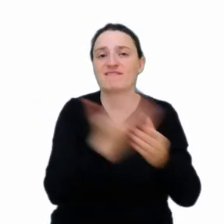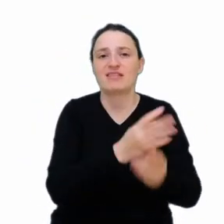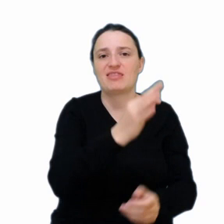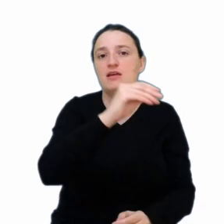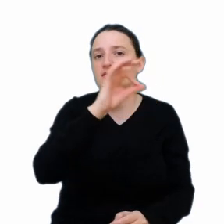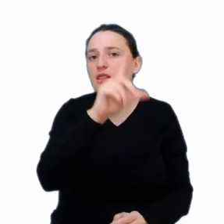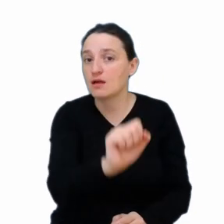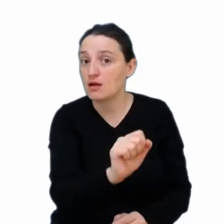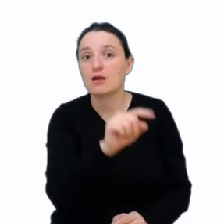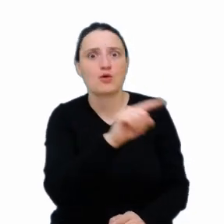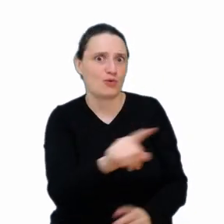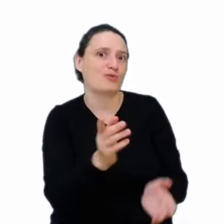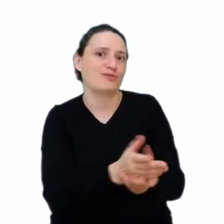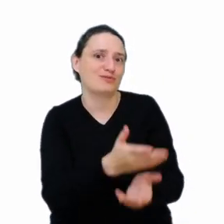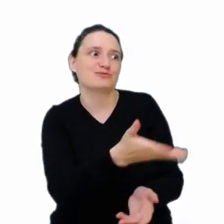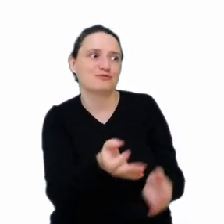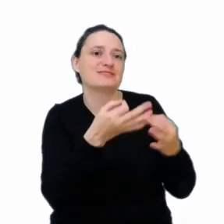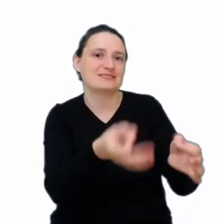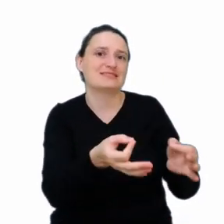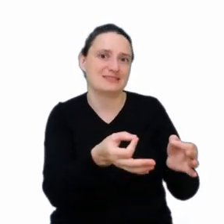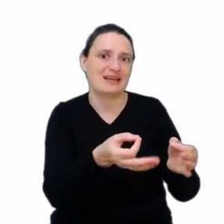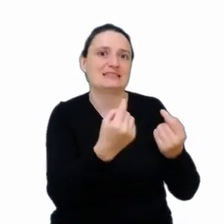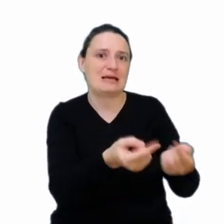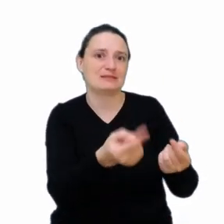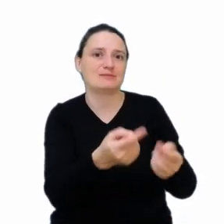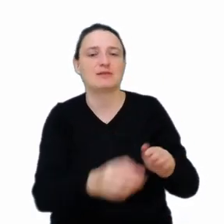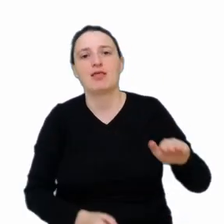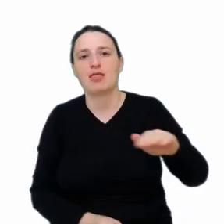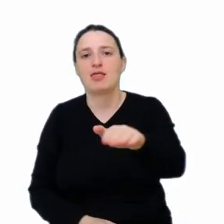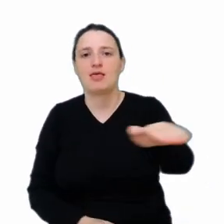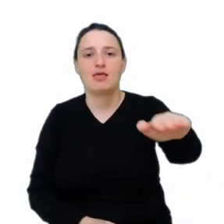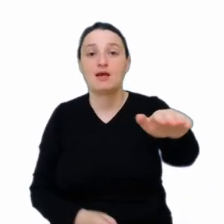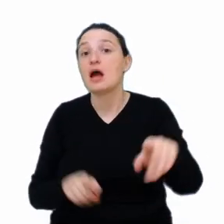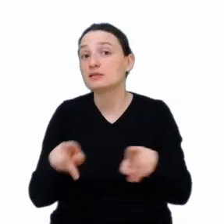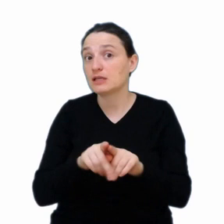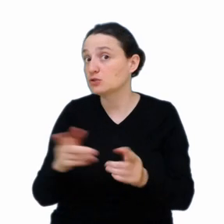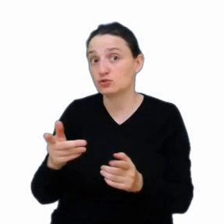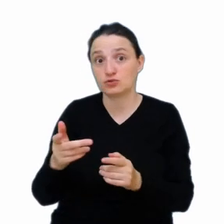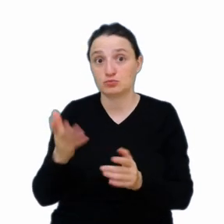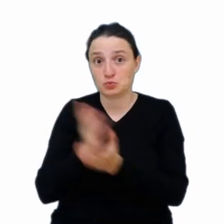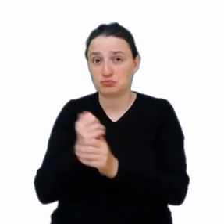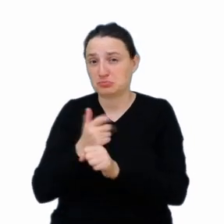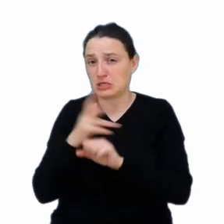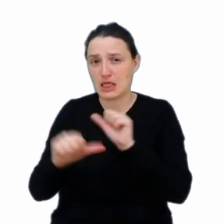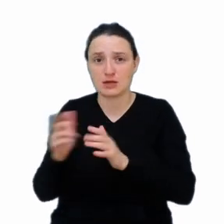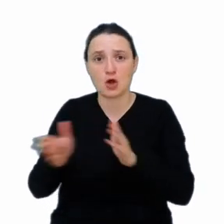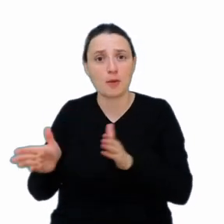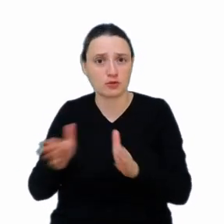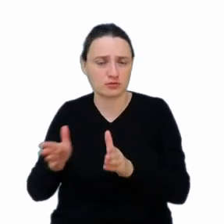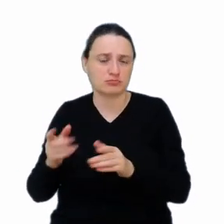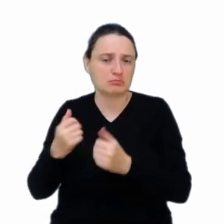rozpieściła pod względem samochodów, które jeżdżą samemu, ale już od dziesiątek lat budujemy na przykład roboty autonomiczne, które jeżdżą, które